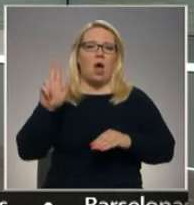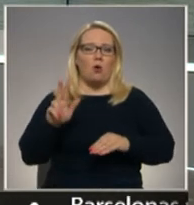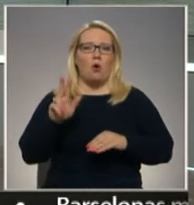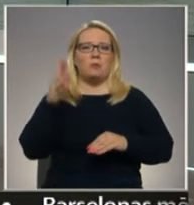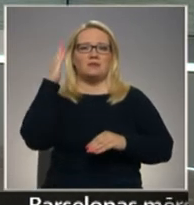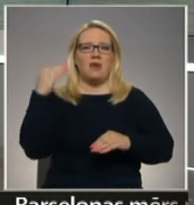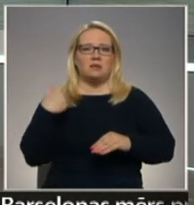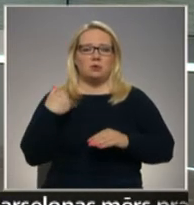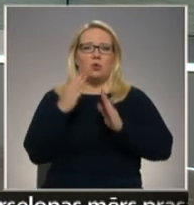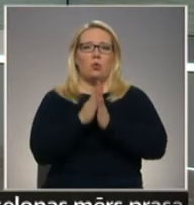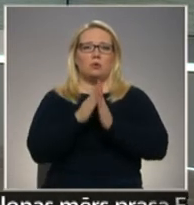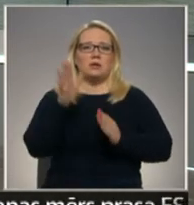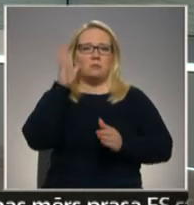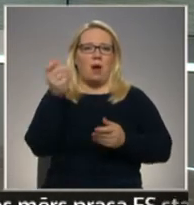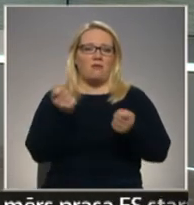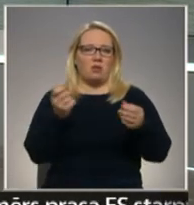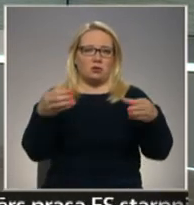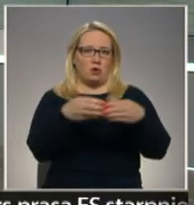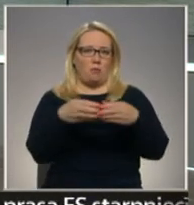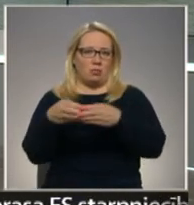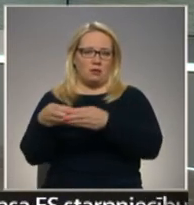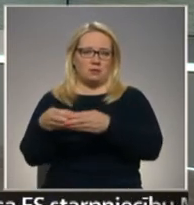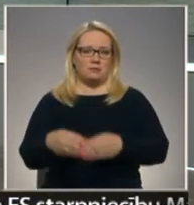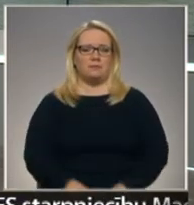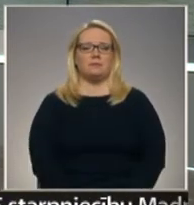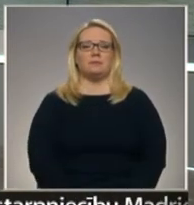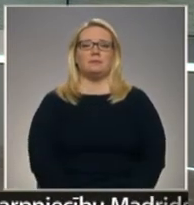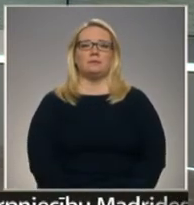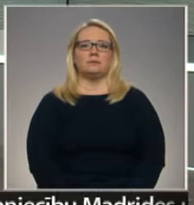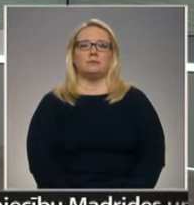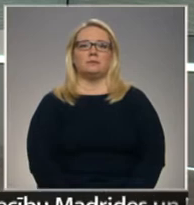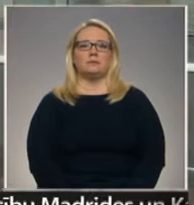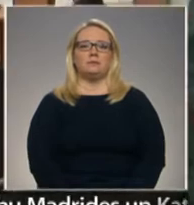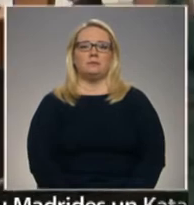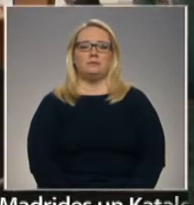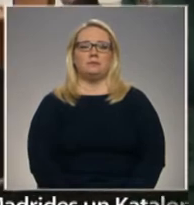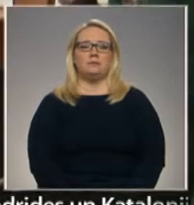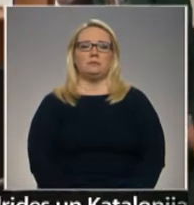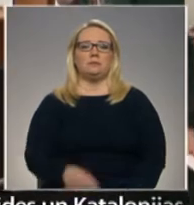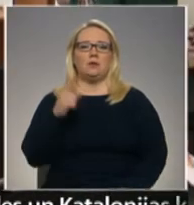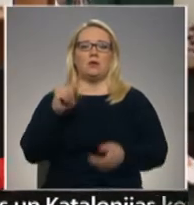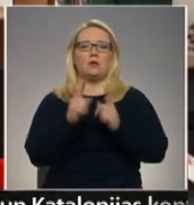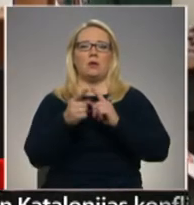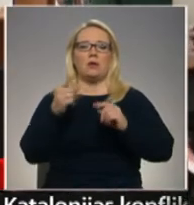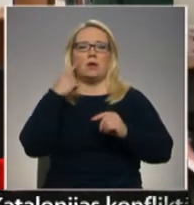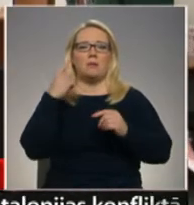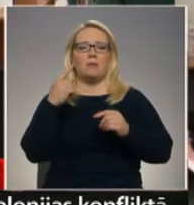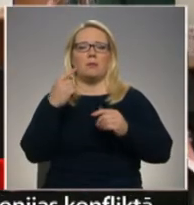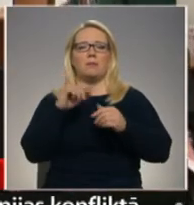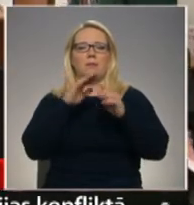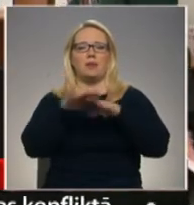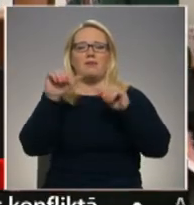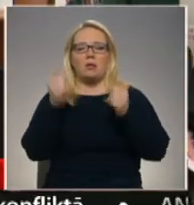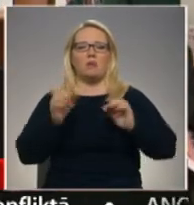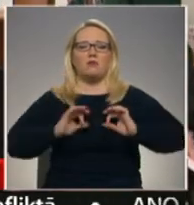Ventspils un Lūdzes pārvaldes komandas. Plašāk Latgās reģionālā televīzija. Pilmeidojot profesionālās iemaņas un